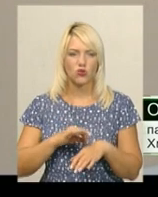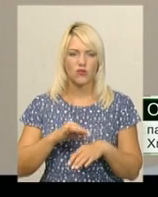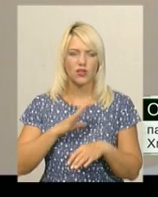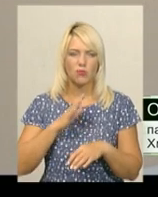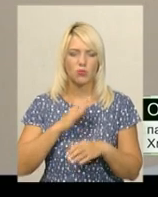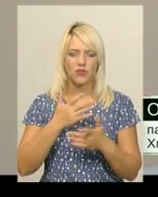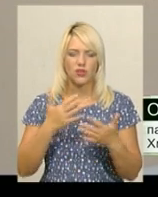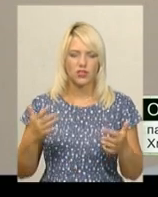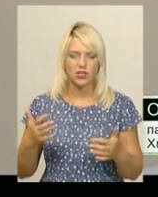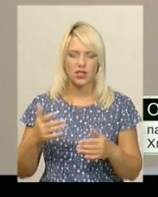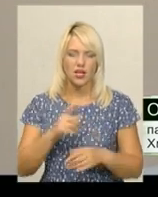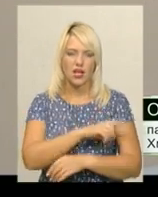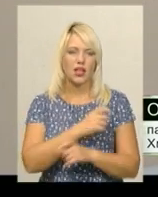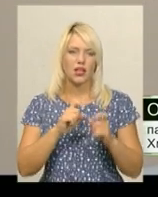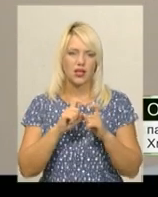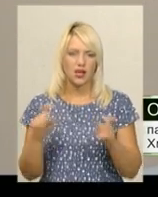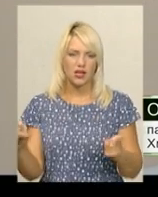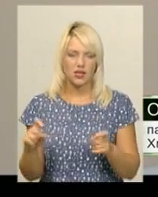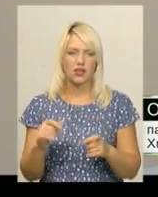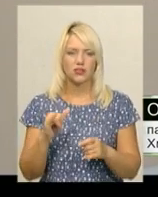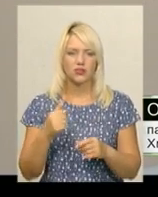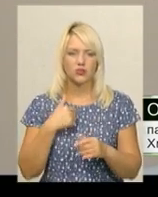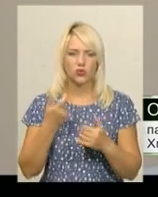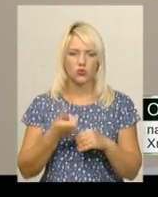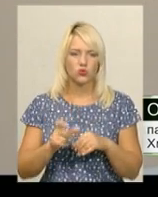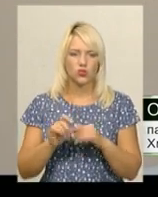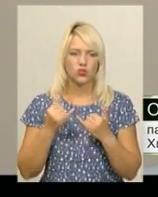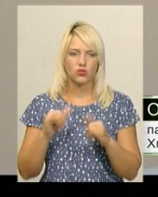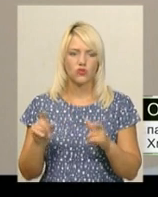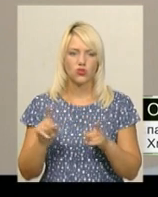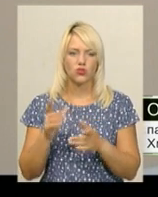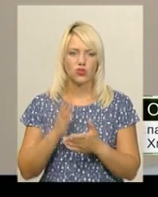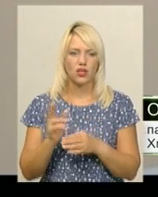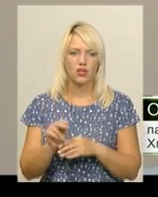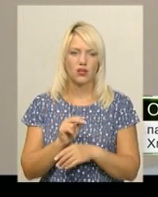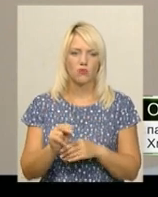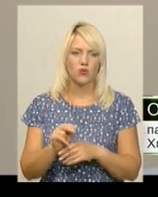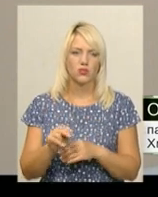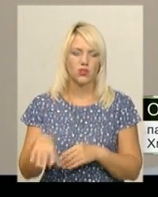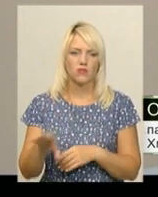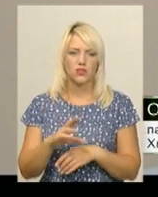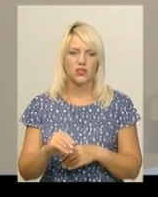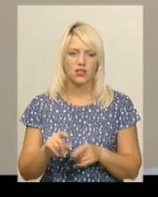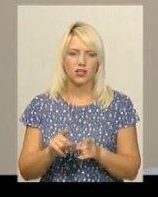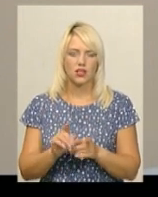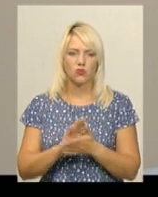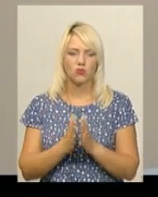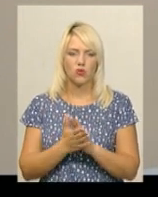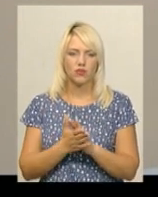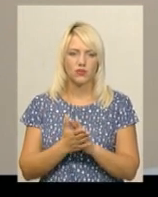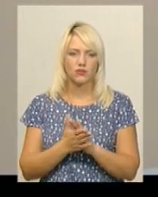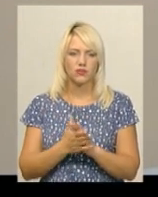різних лікарнях. Дуже здивований, що і ремонт, і все такі умови,